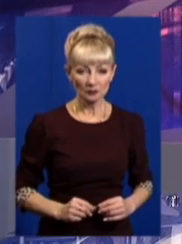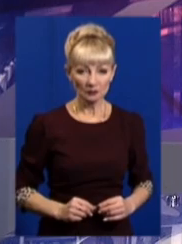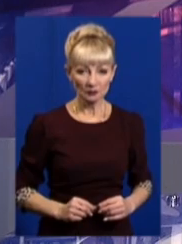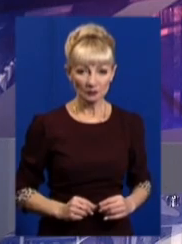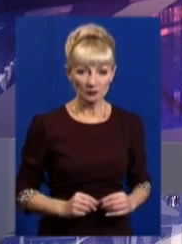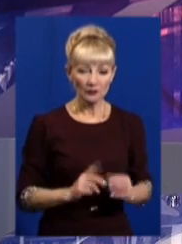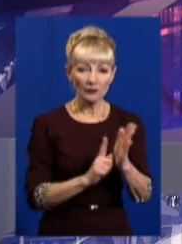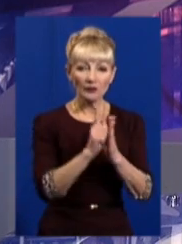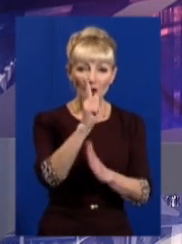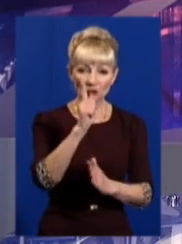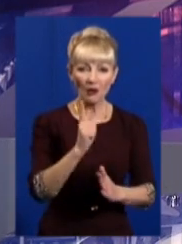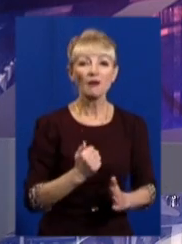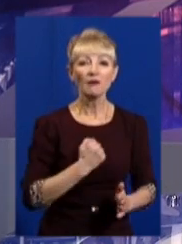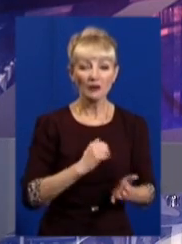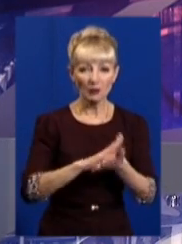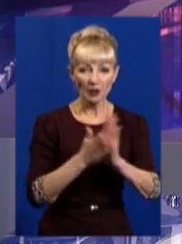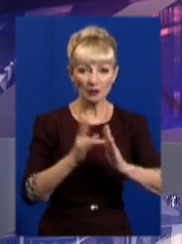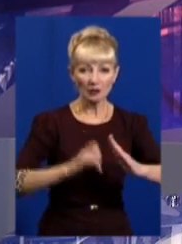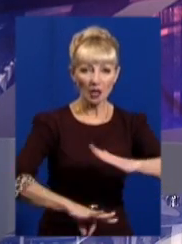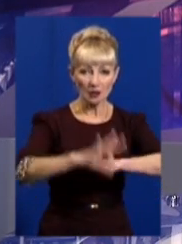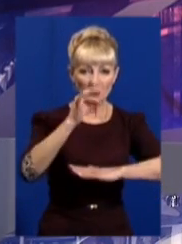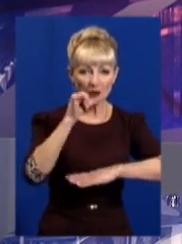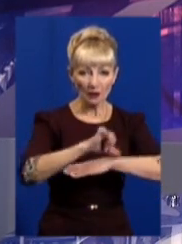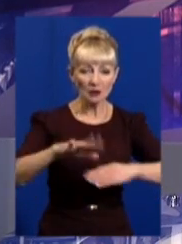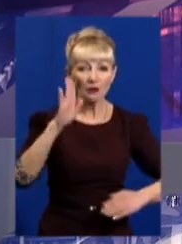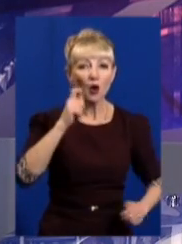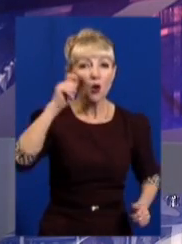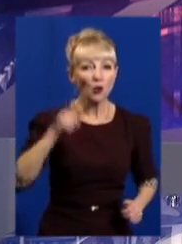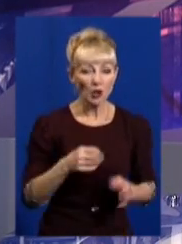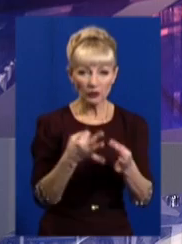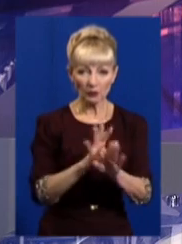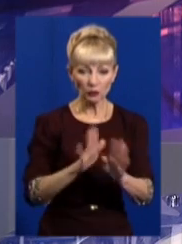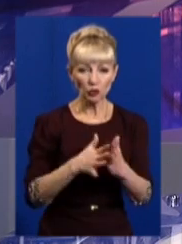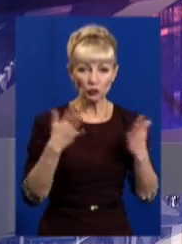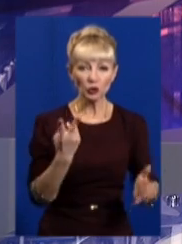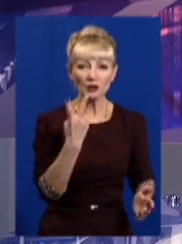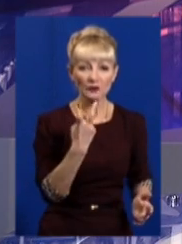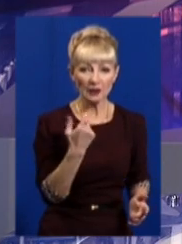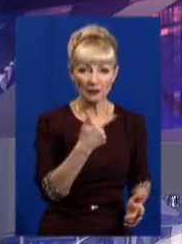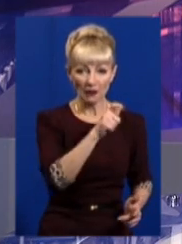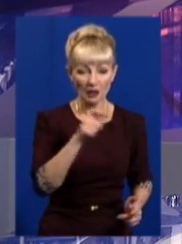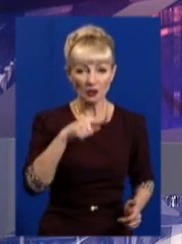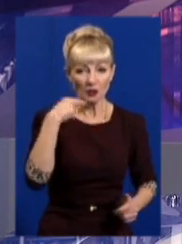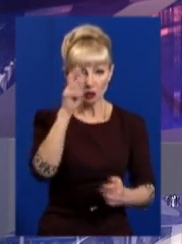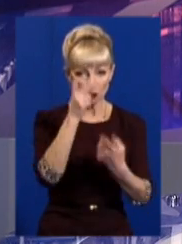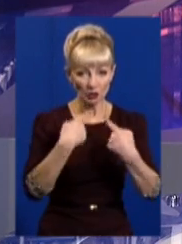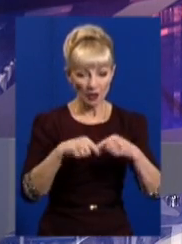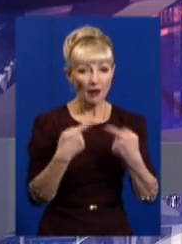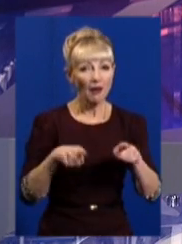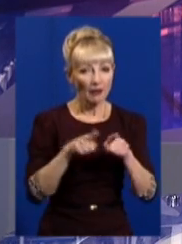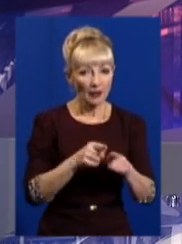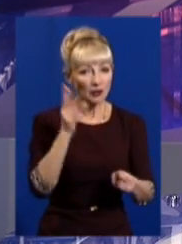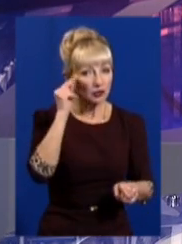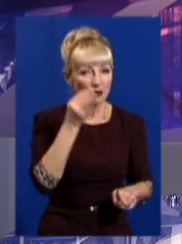Від початку введення воєнного стану на Східному кордоні до України не пропустили більше як 200 громадян Росії. Такі цифри під час брифінгу